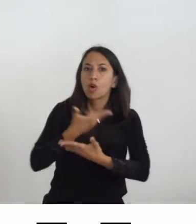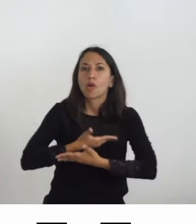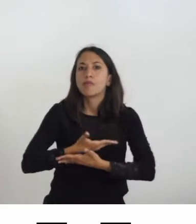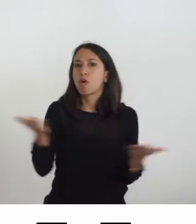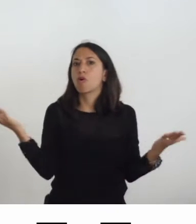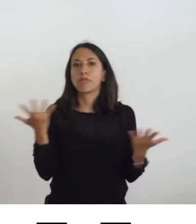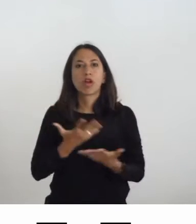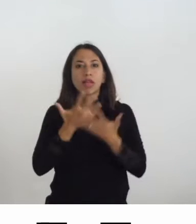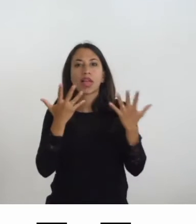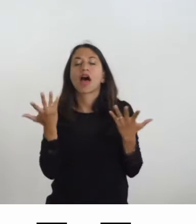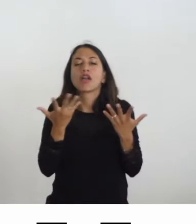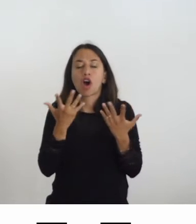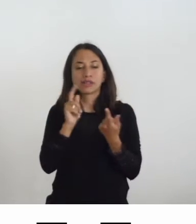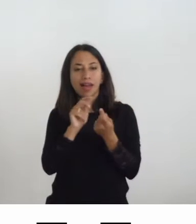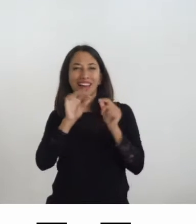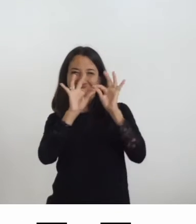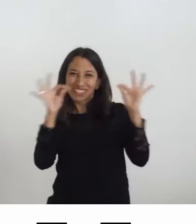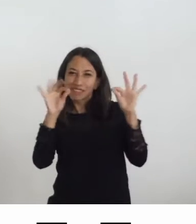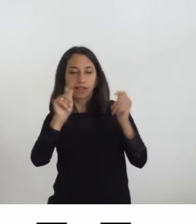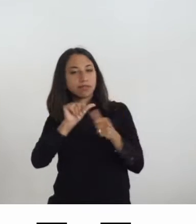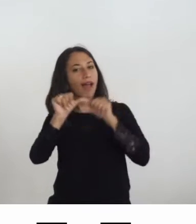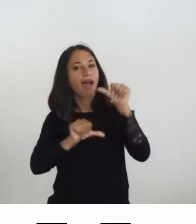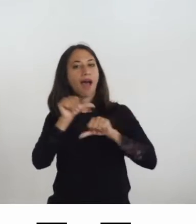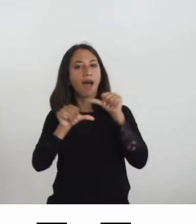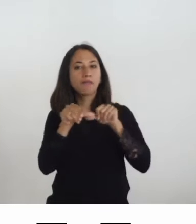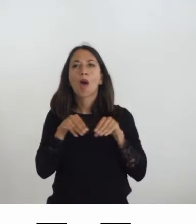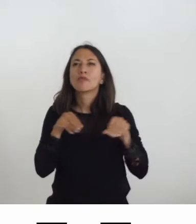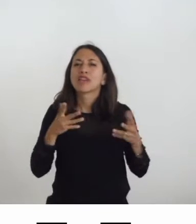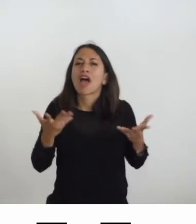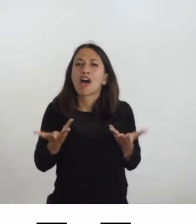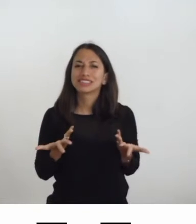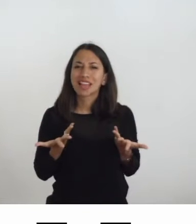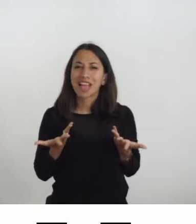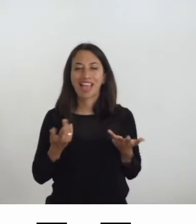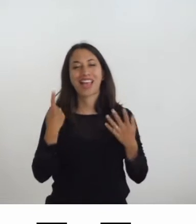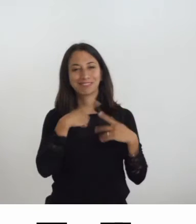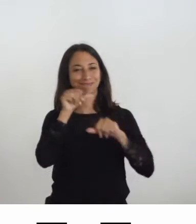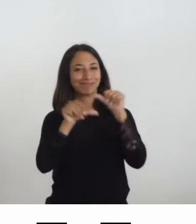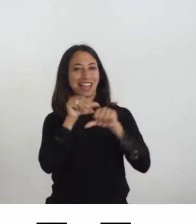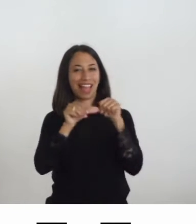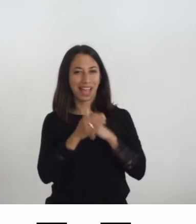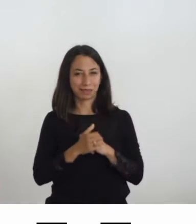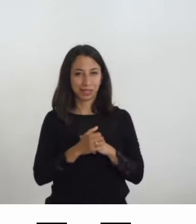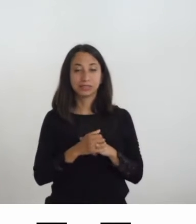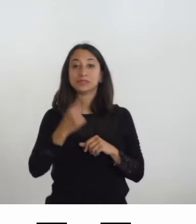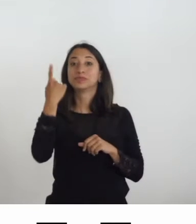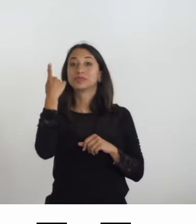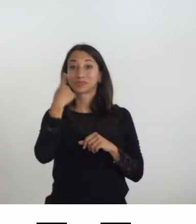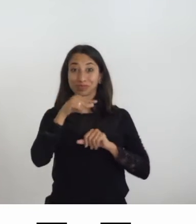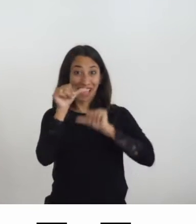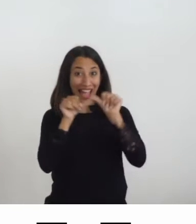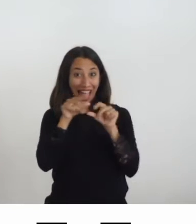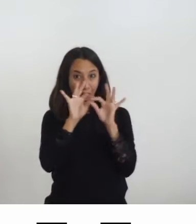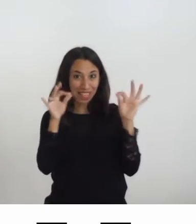una riformulazione della definizione di museo. La cosa caratterizzante di questa riformulazione è proprio